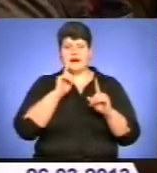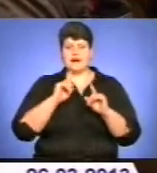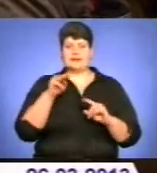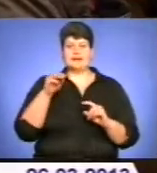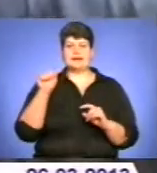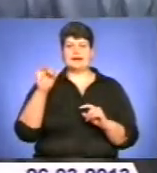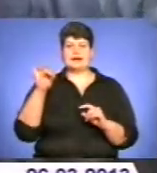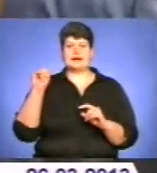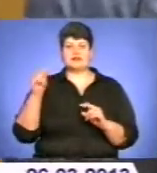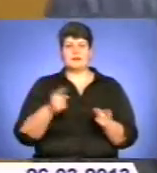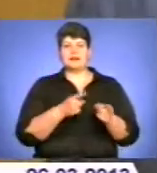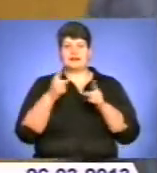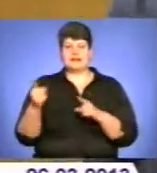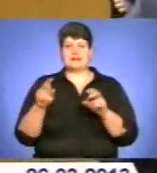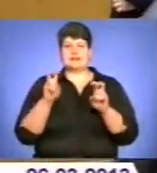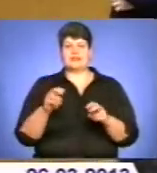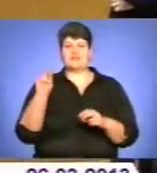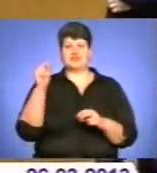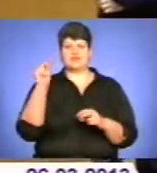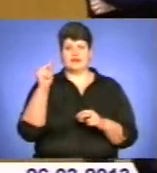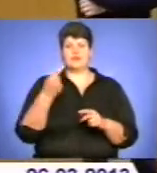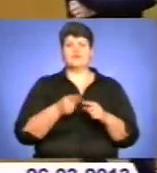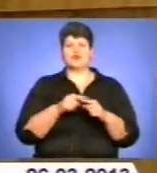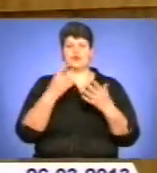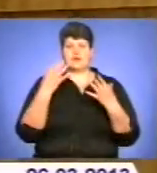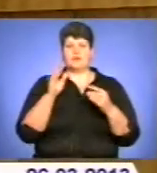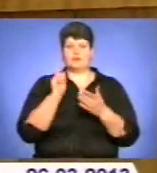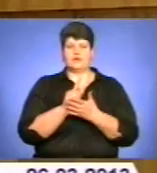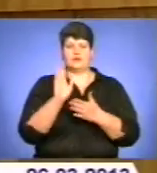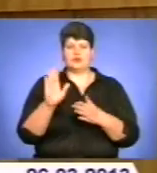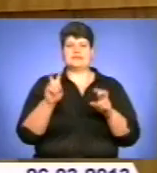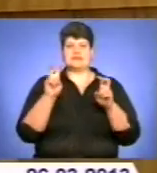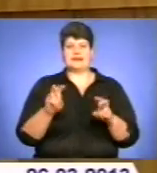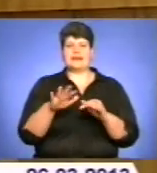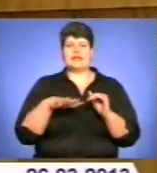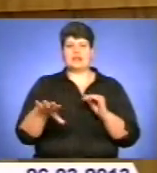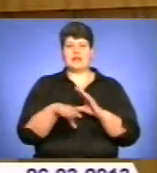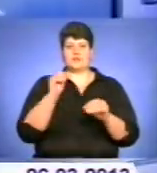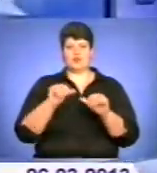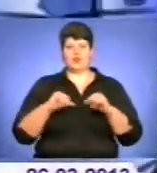перенесення засідання на четвер. Цього ж дня має відбутися і засідання територіальної виборчої комісії.